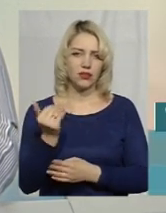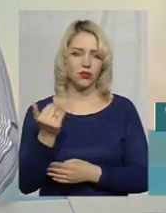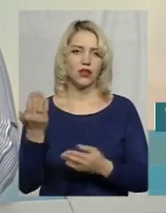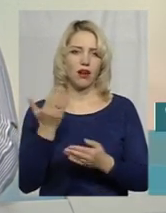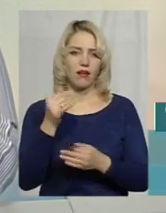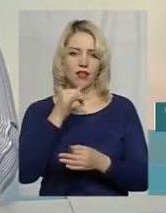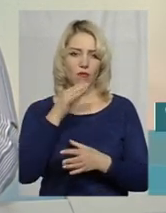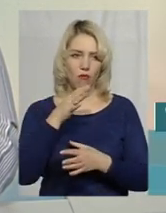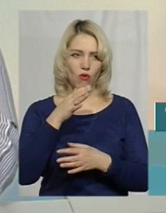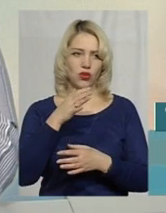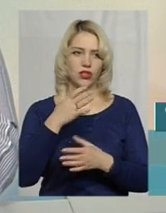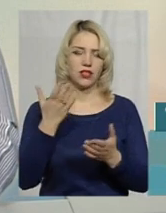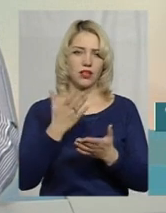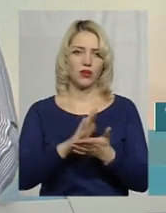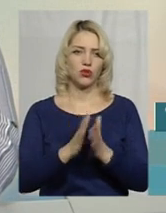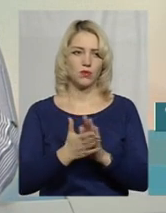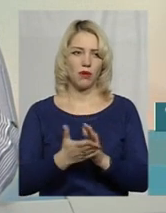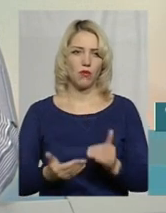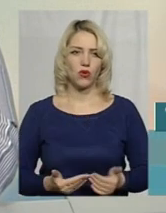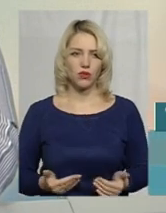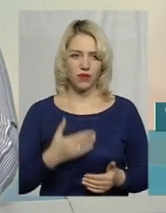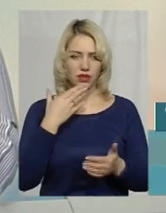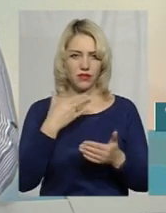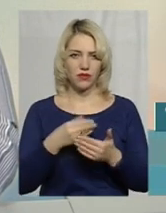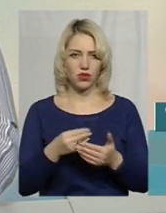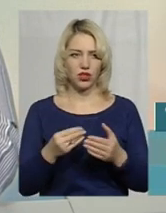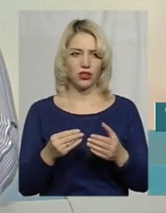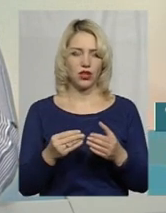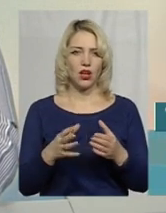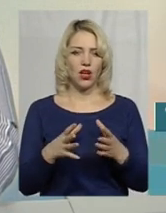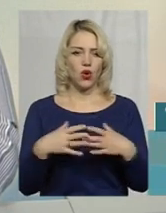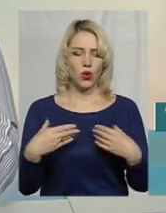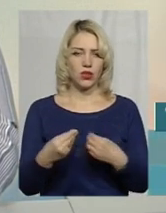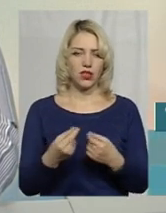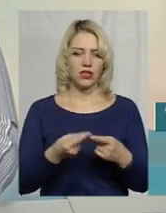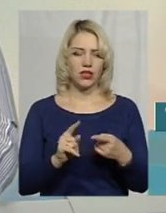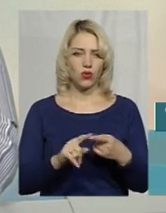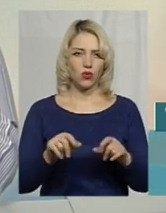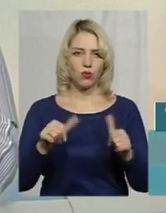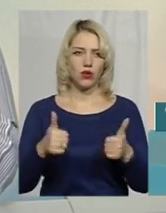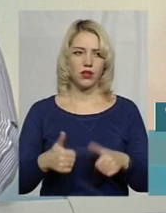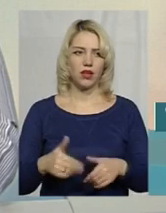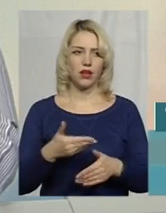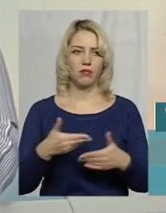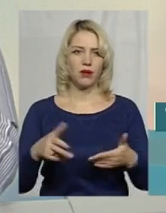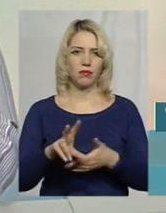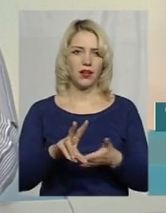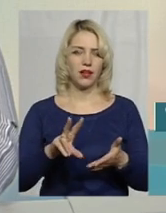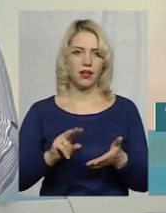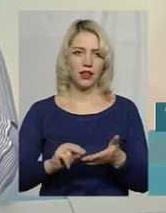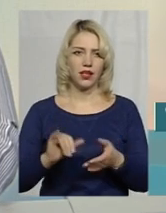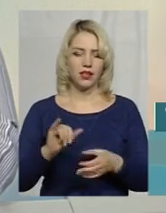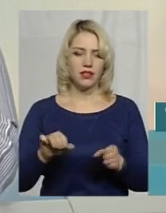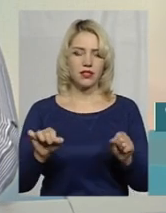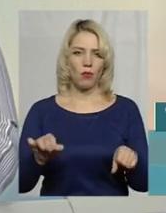яка не може з певних обставин проживати в своїй родині. І, власне, цю модель ми перейняли і